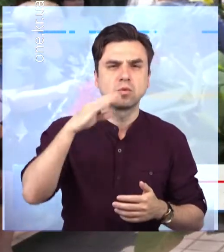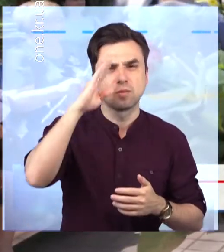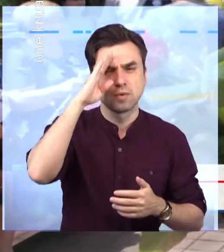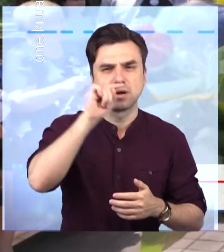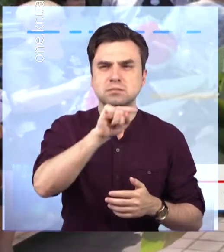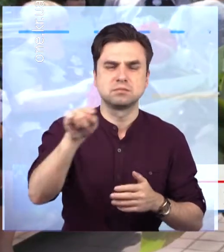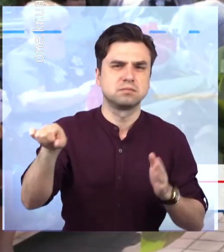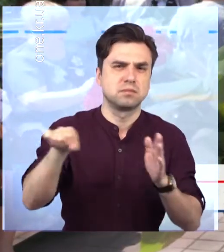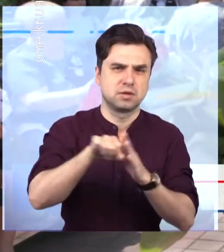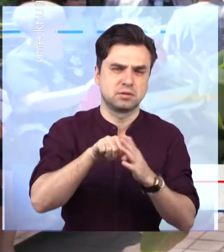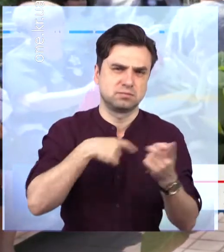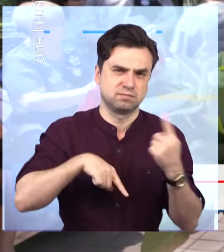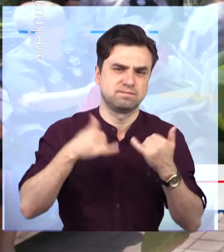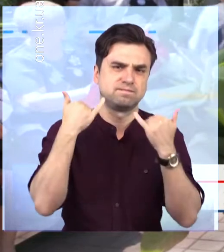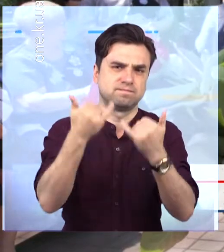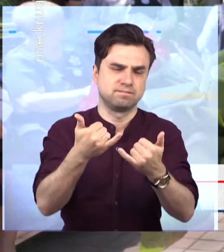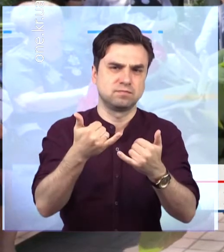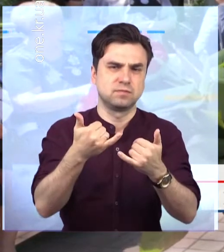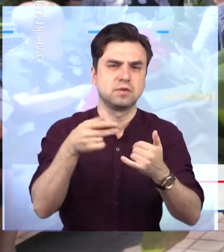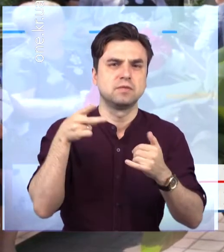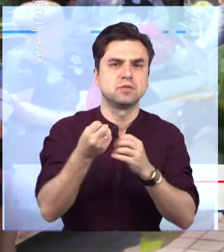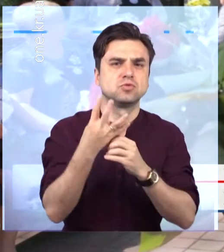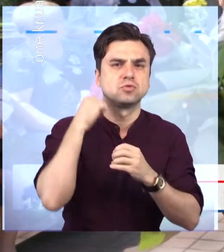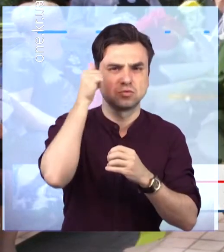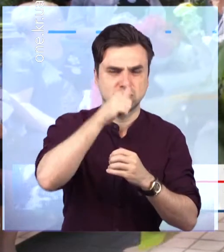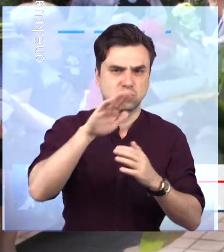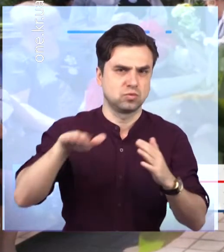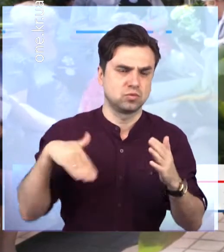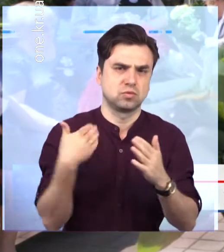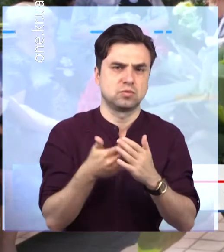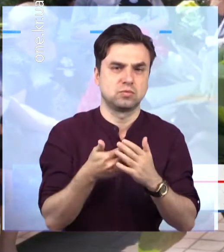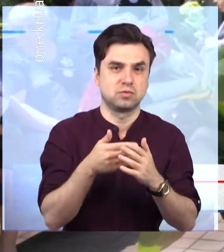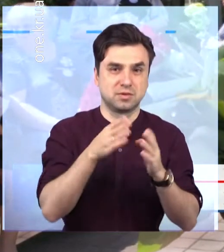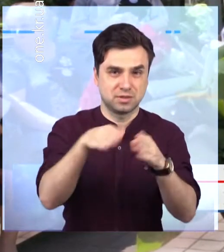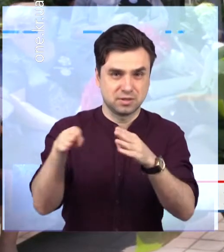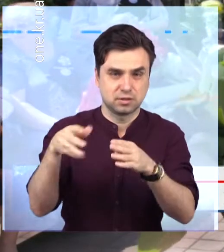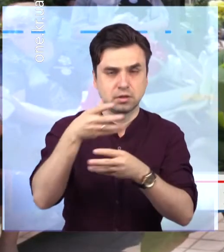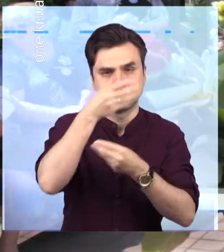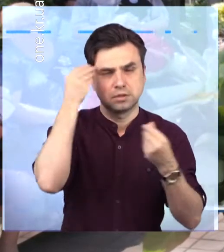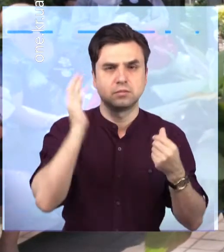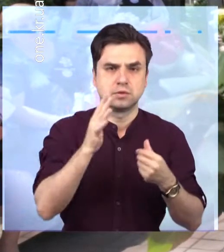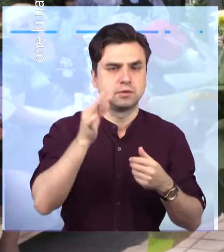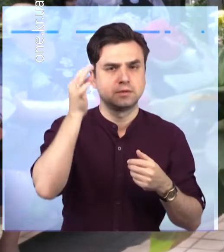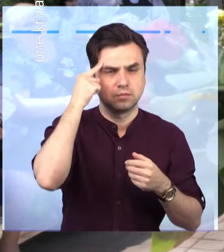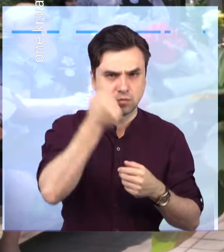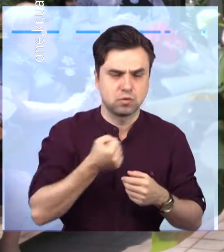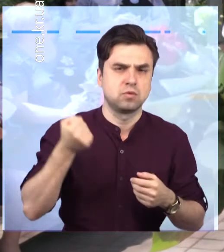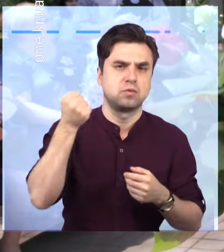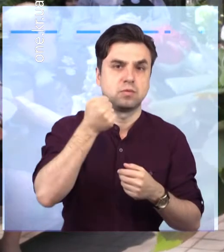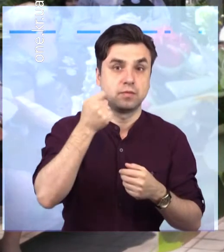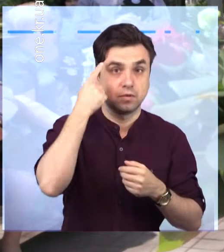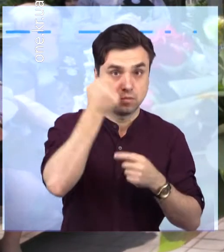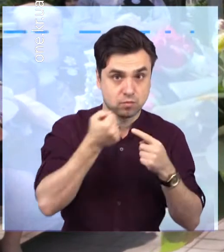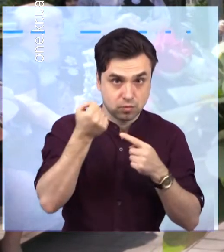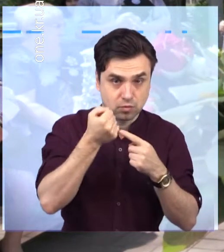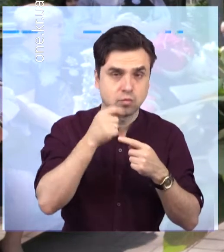хлопців, які з 14-ї по сій день там стоять, які загинули. І ми будемо їх пам'ятати. Поки ми